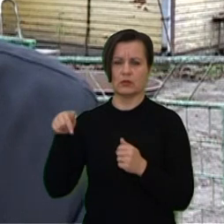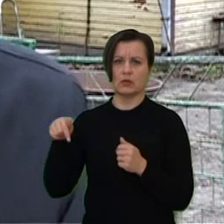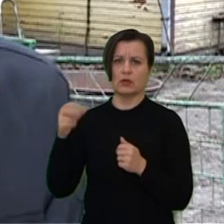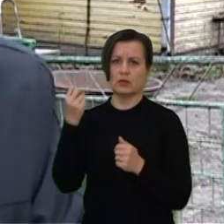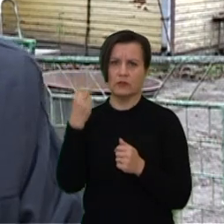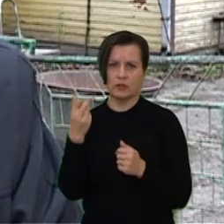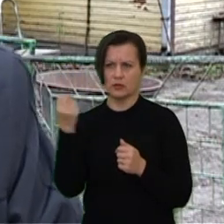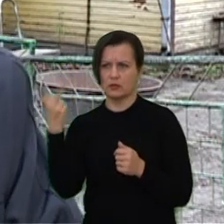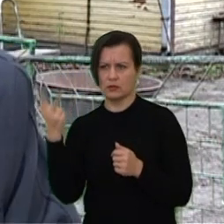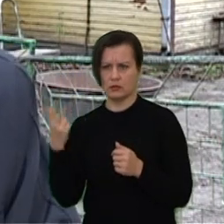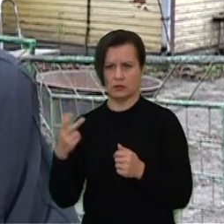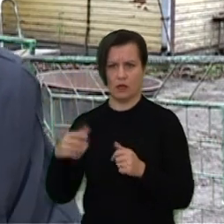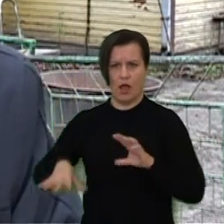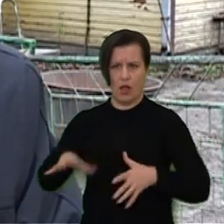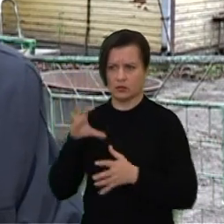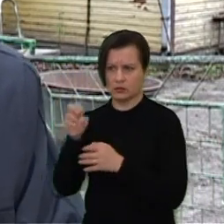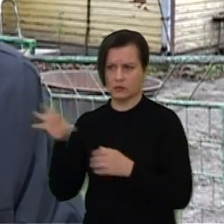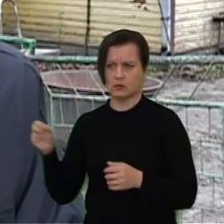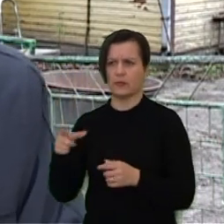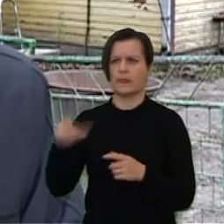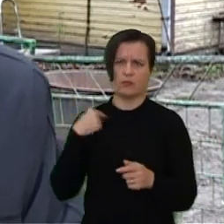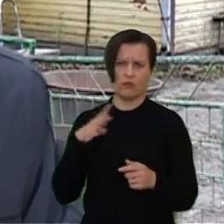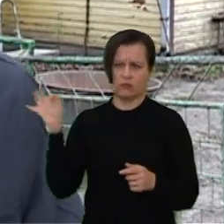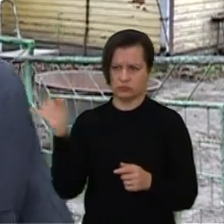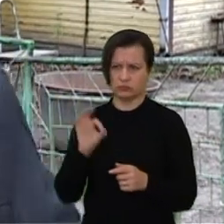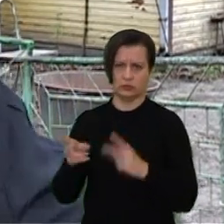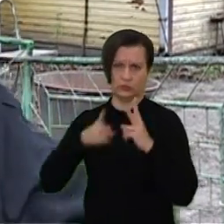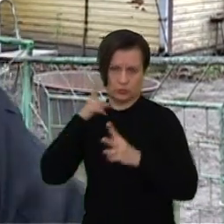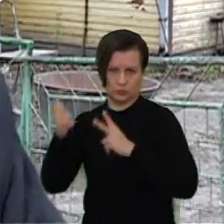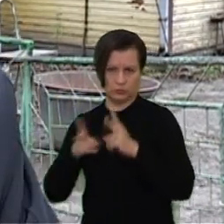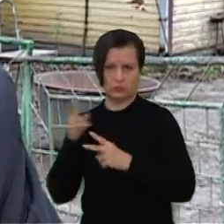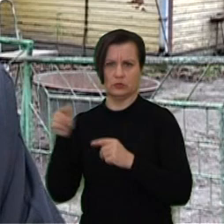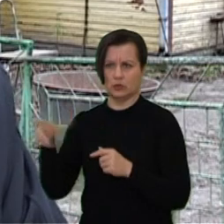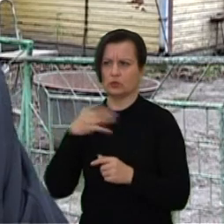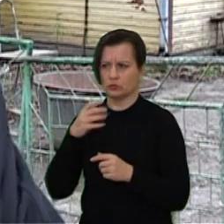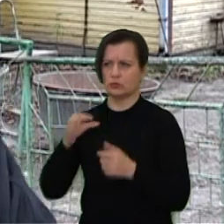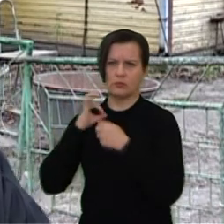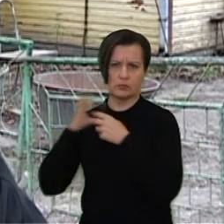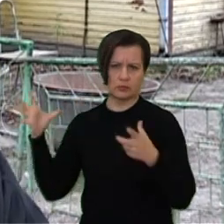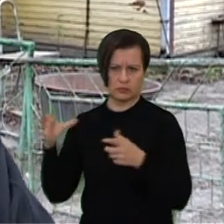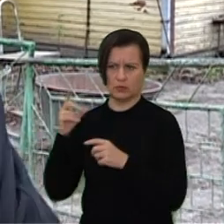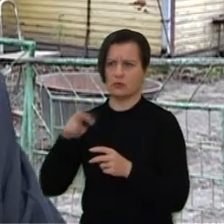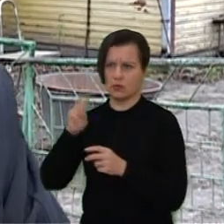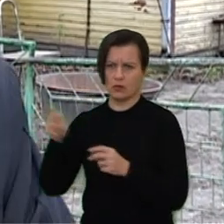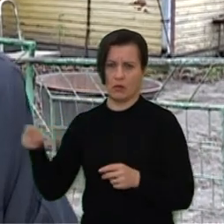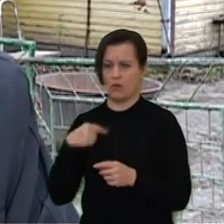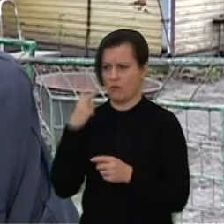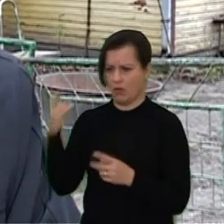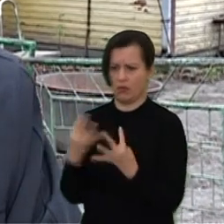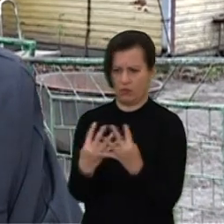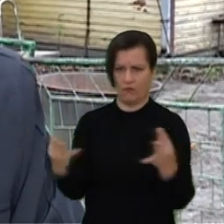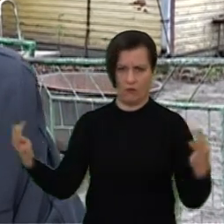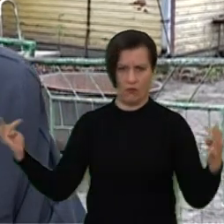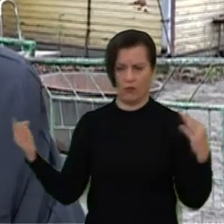gaudama tų nusiskundimų, kad tie šunis ištrunka ir laksto. Pasižiūrėjęs, kokia yra atvora, tai aš nenustembu, kad iš tikrųjų tie šunis